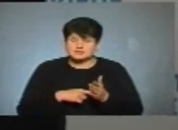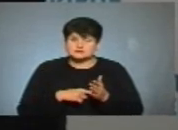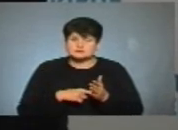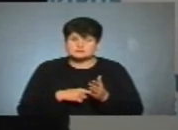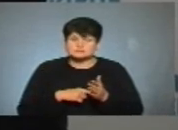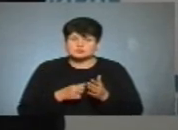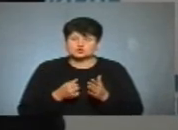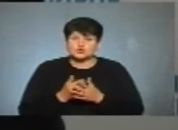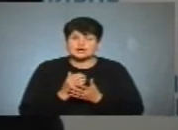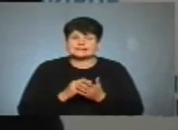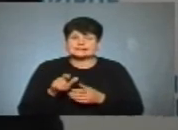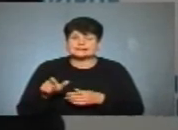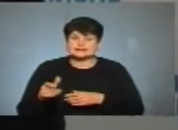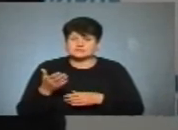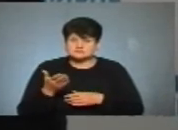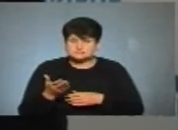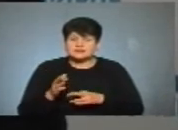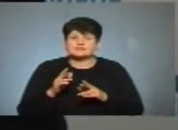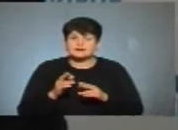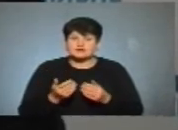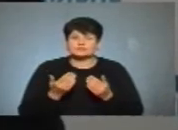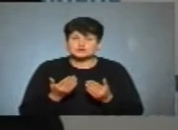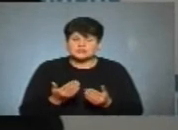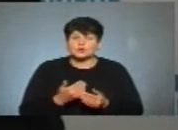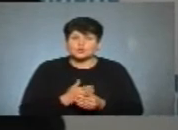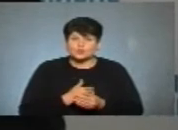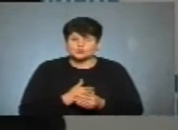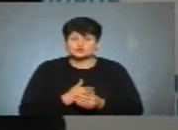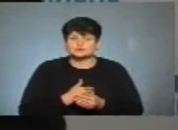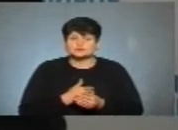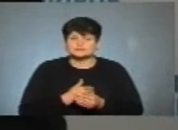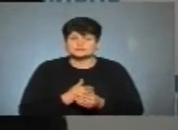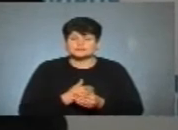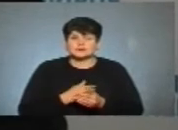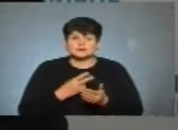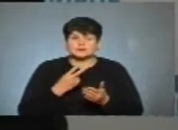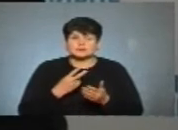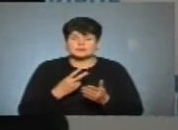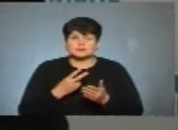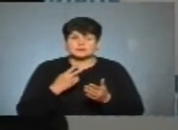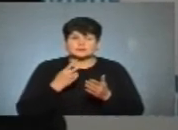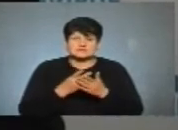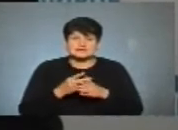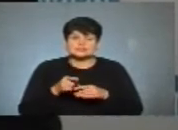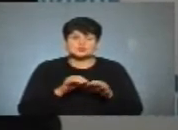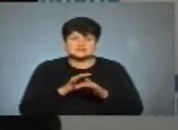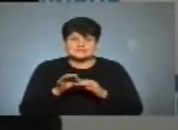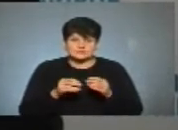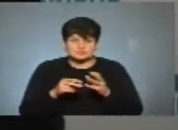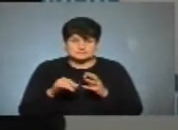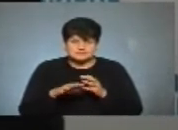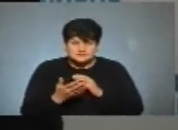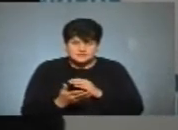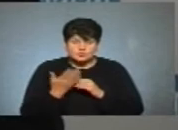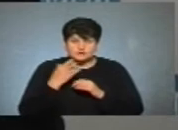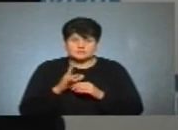кандидатів-депутата, як вони хочуть показати оцю земельну схему, коли вони прийдуть, це раз, а два,